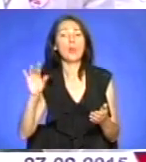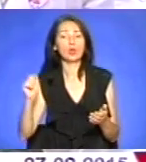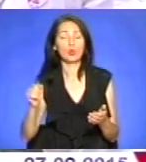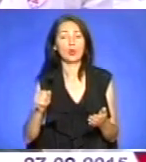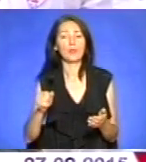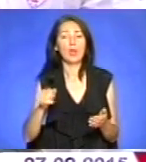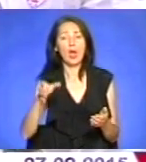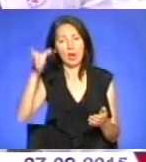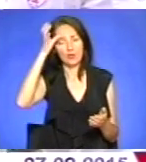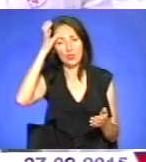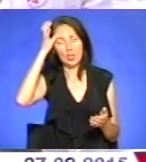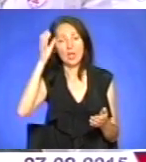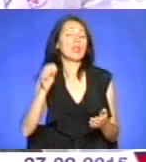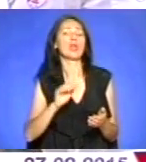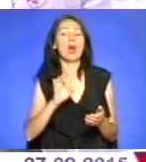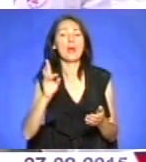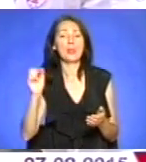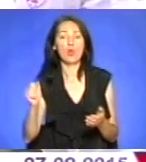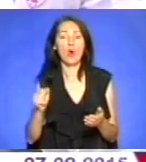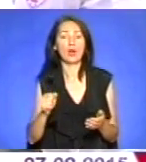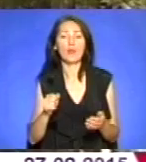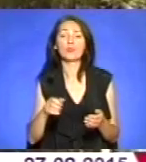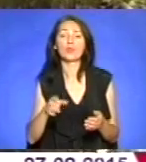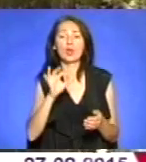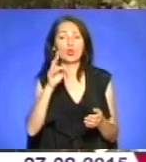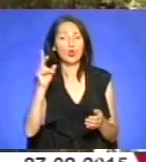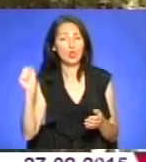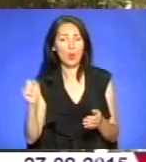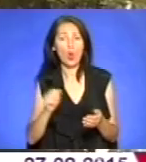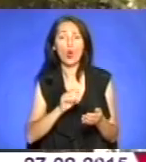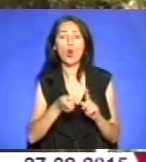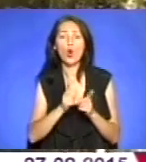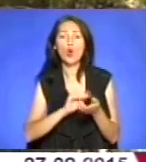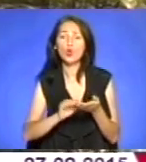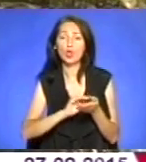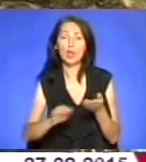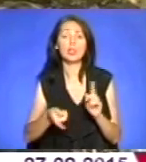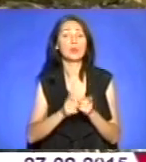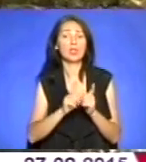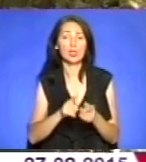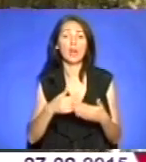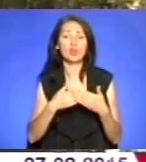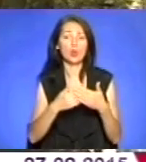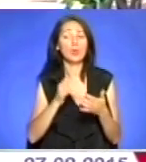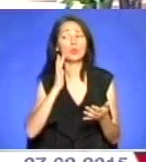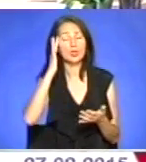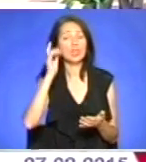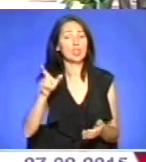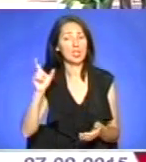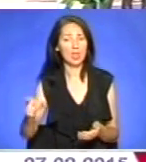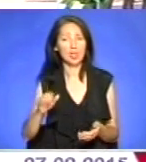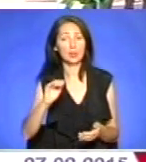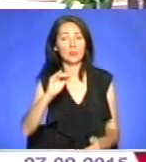фольклорист, історик, філософ, соціолог, економіст, журналіст, перекладач, громадсько-політичний діяч. Іван